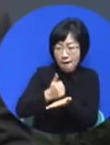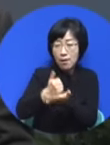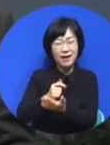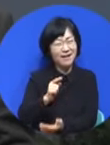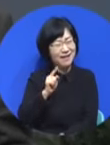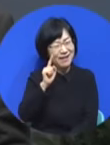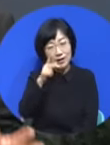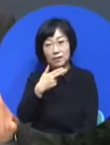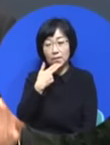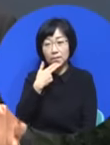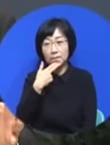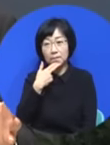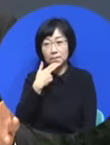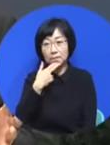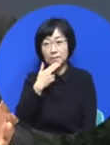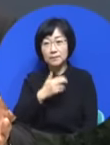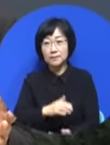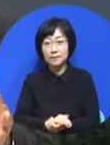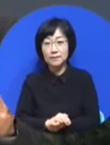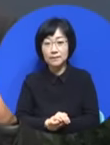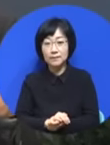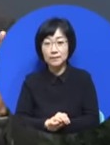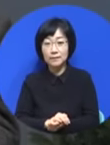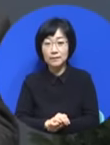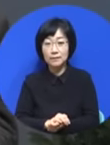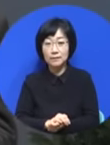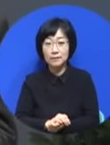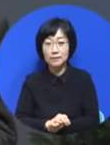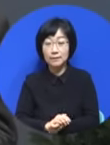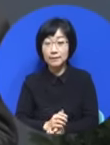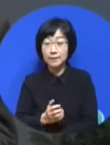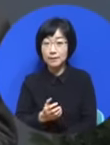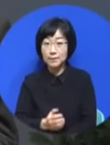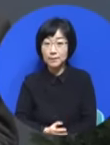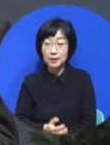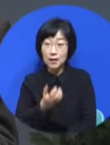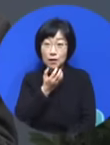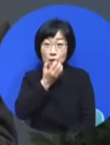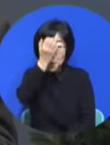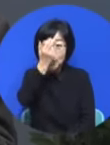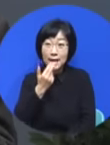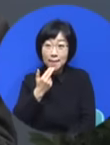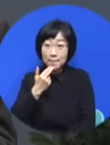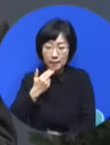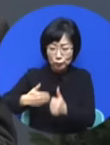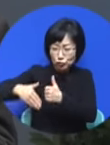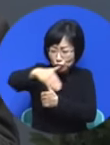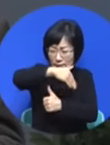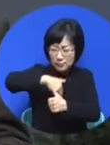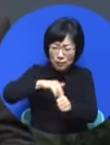요셉은 아무도 요셉 주위에서 진짜로 도와주는 사람은 없었습니다.